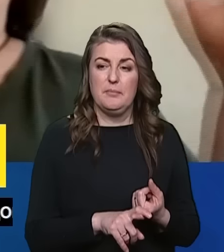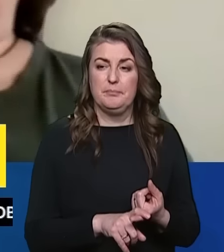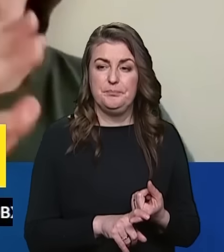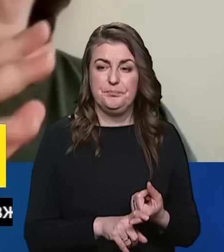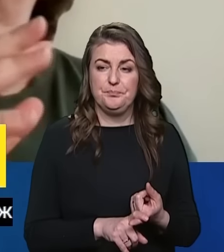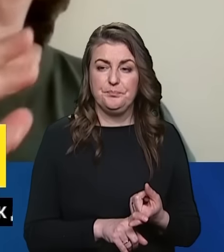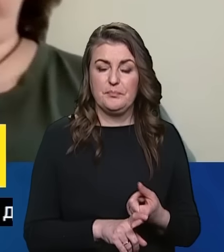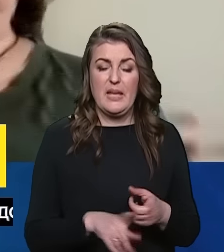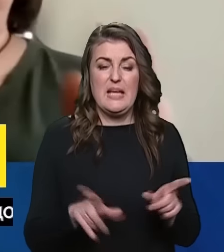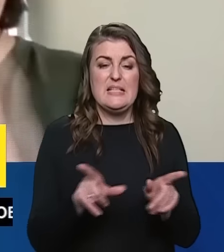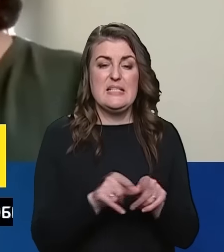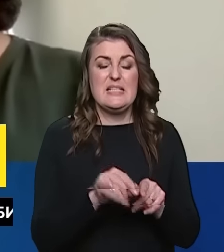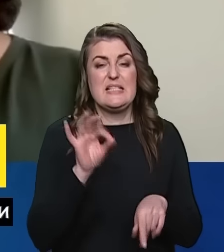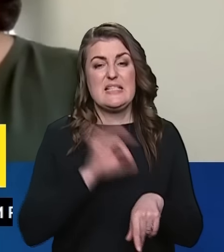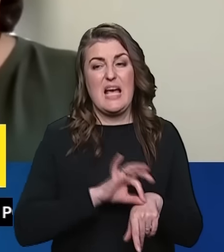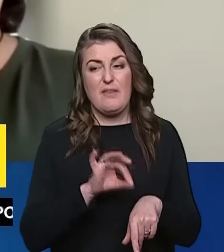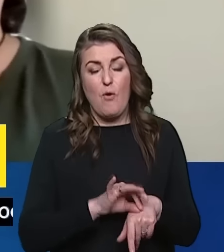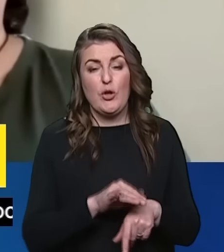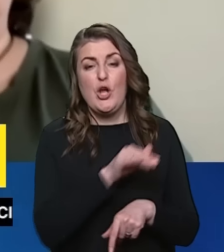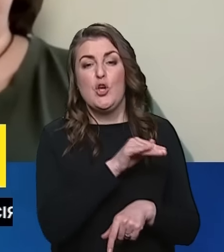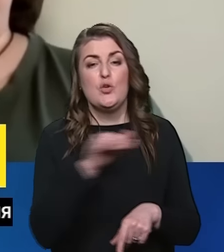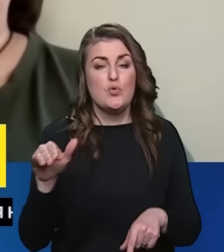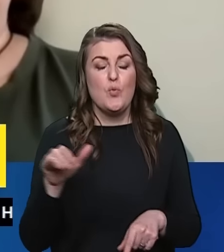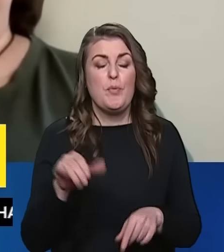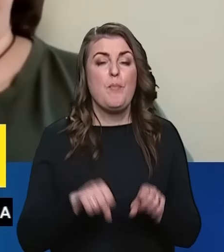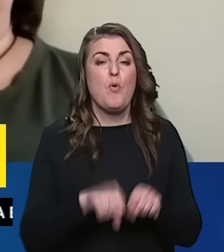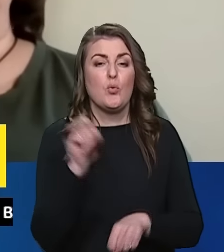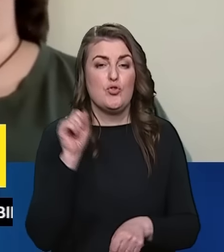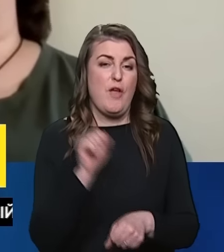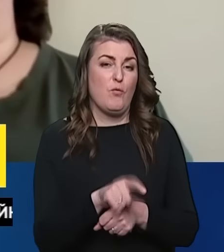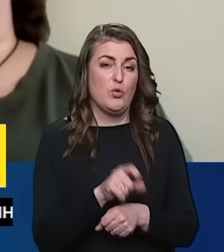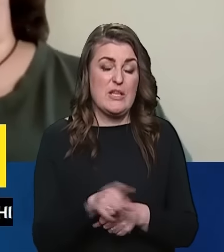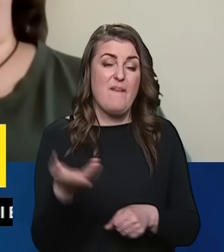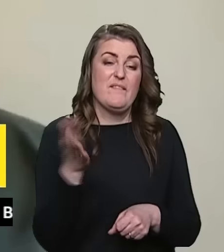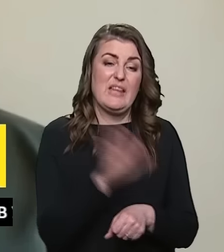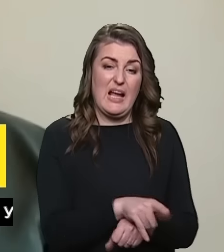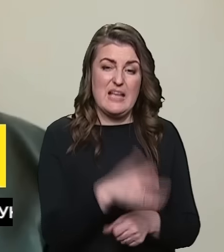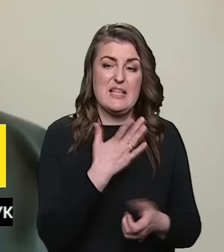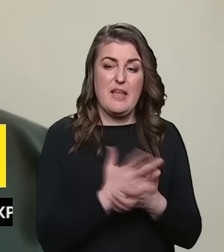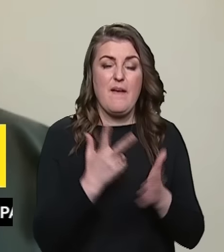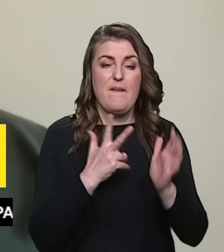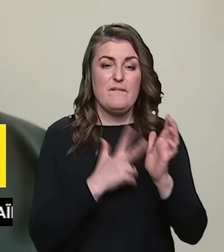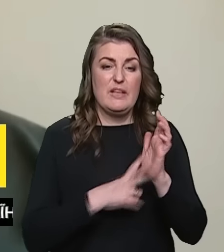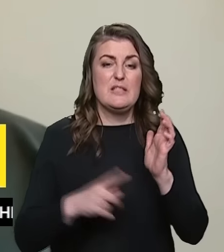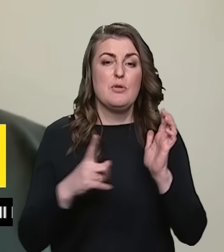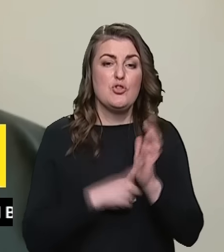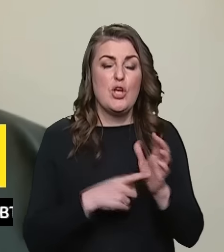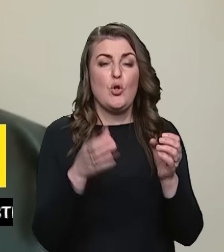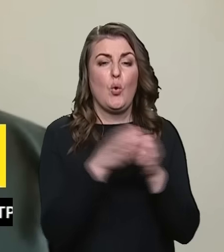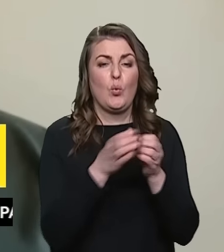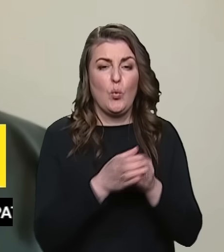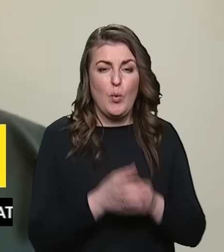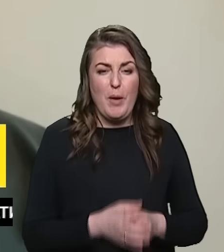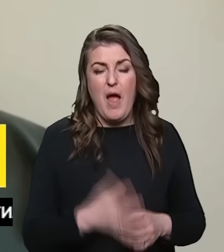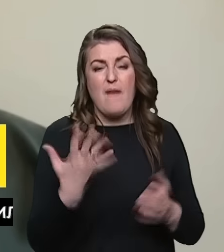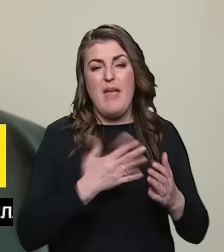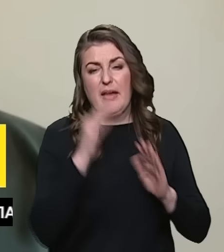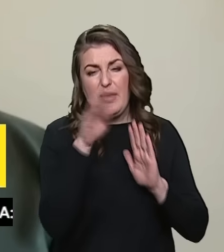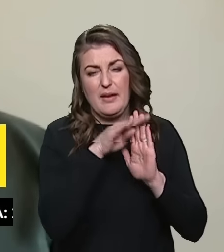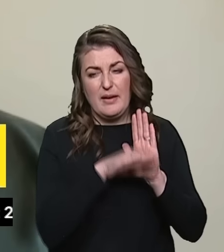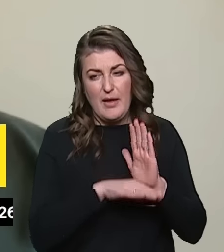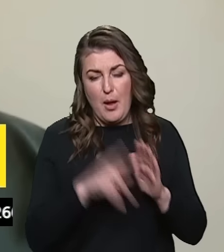захворювання і ступень порушення функцій. В наказі є 86 груп, в яких понад